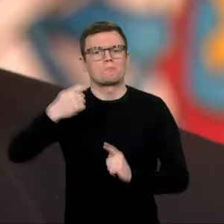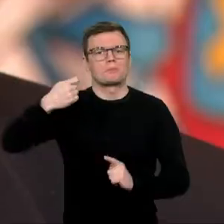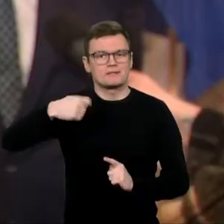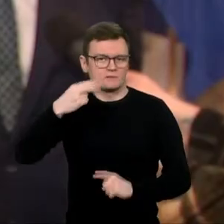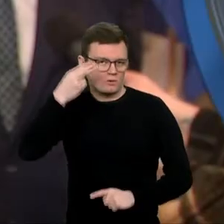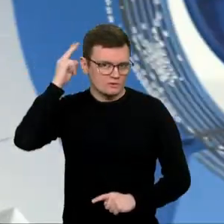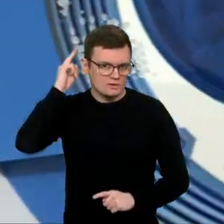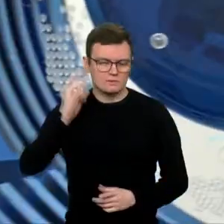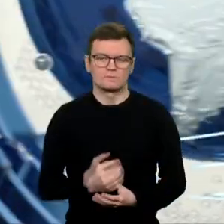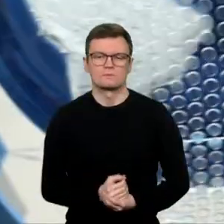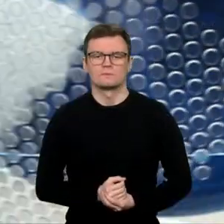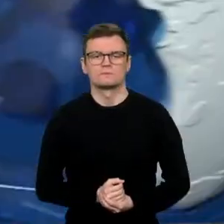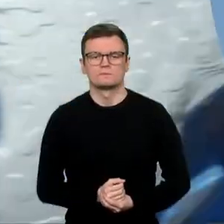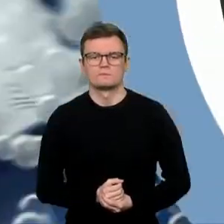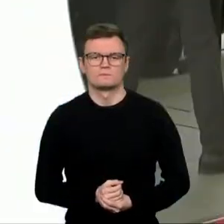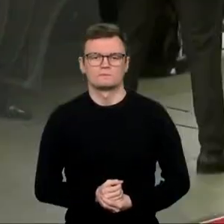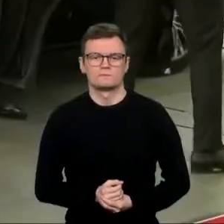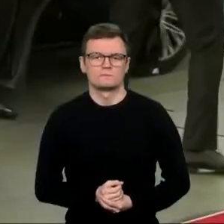Nunau sėda.